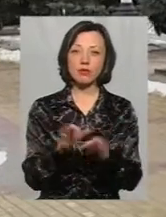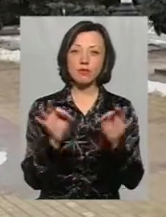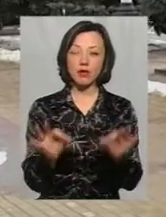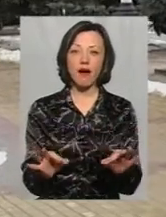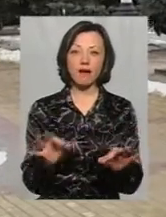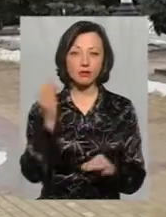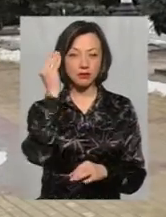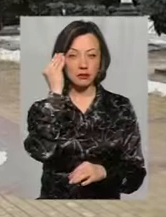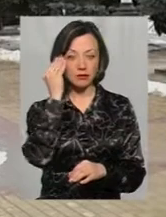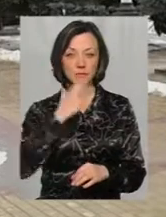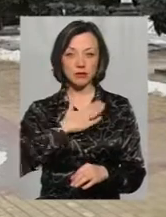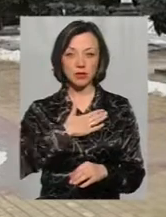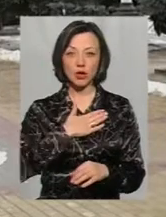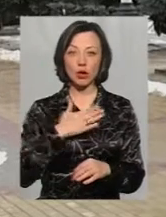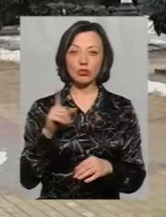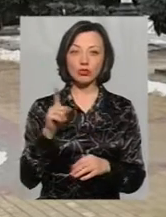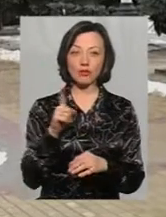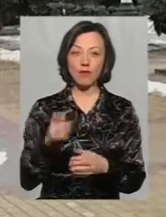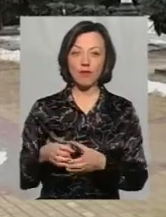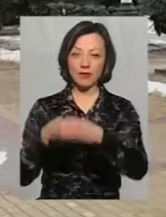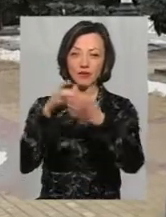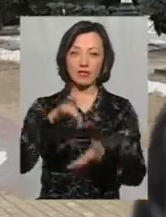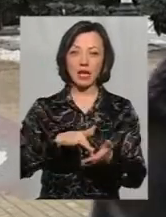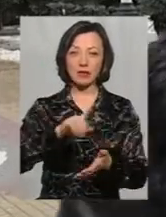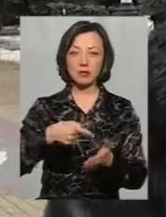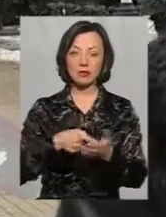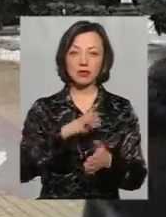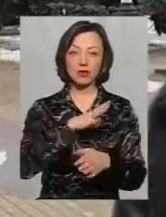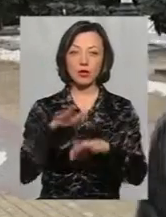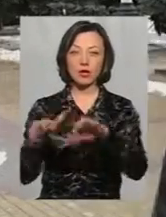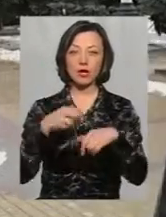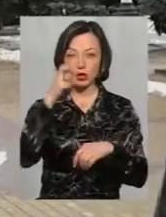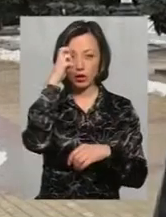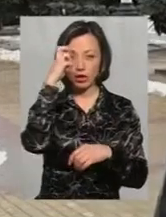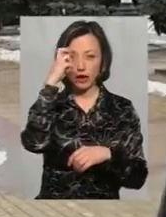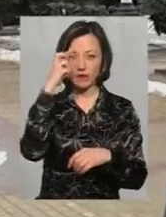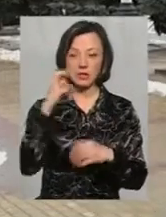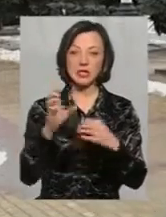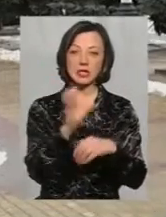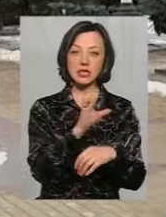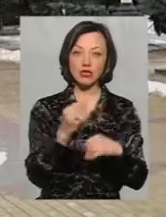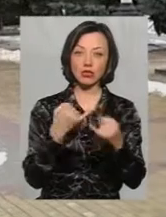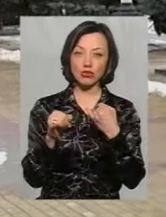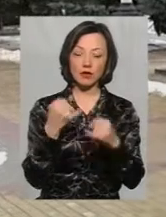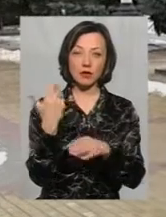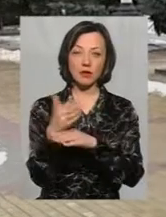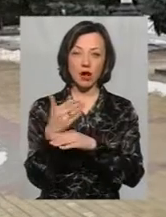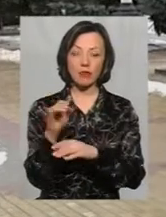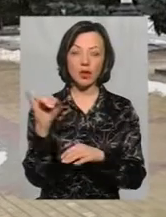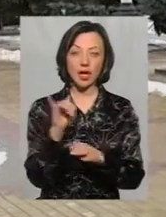погляд те, що з флагштоку в центрі міста був знятий державний синьо-жовтий прапор і